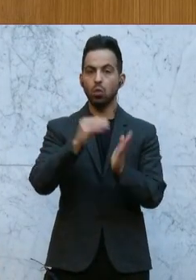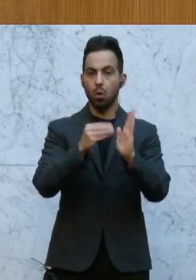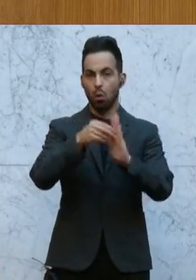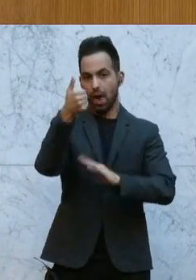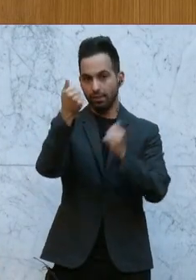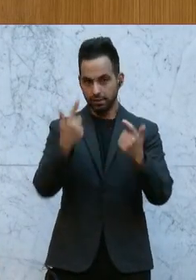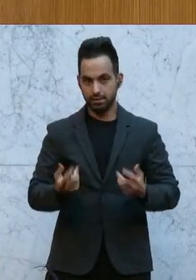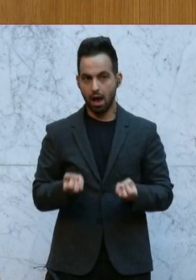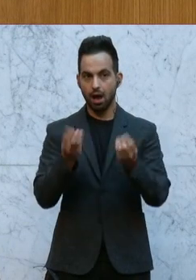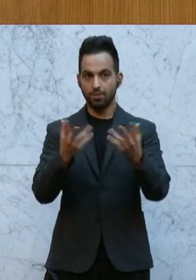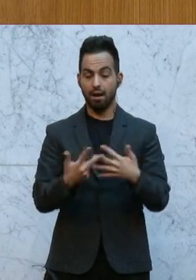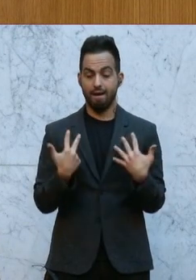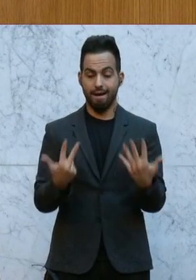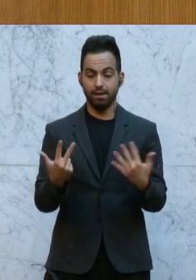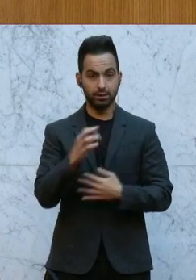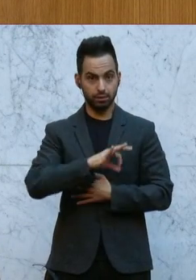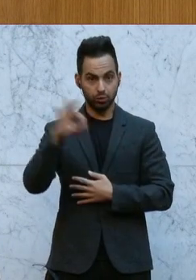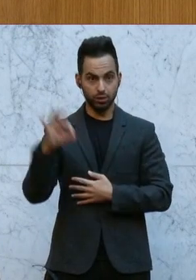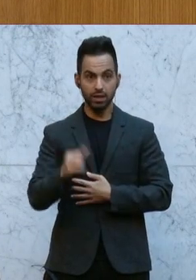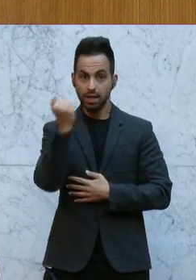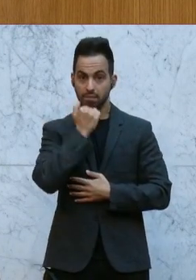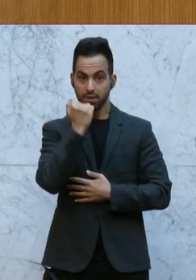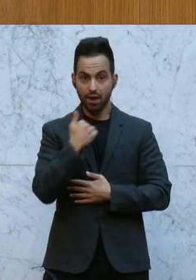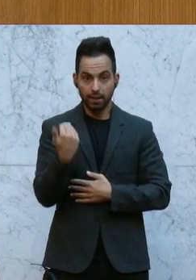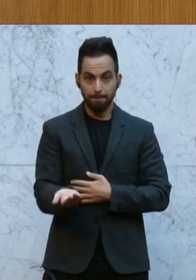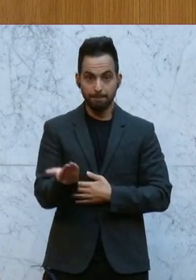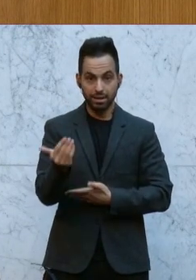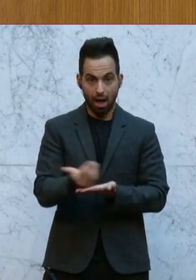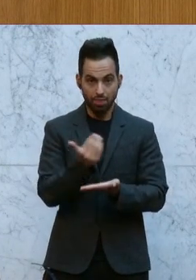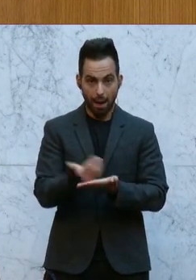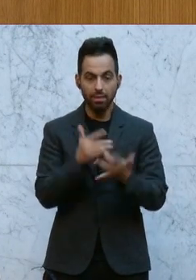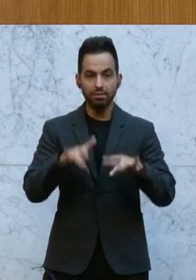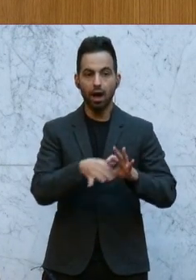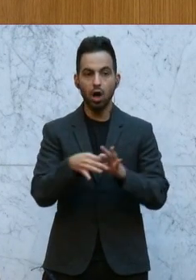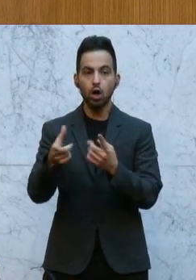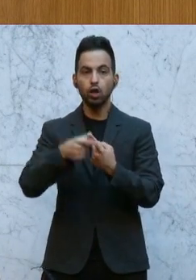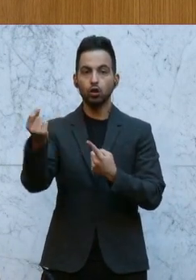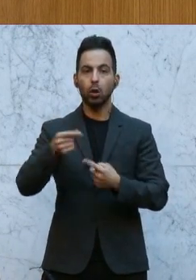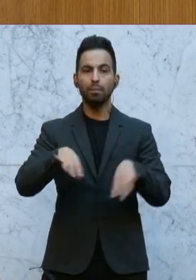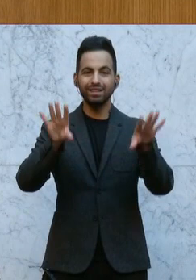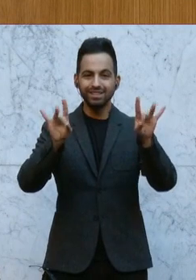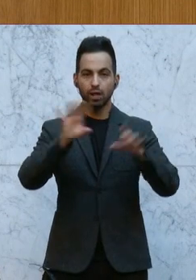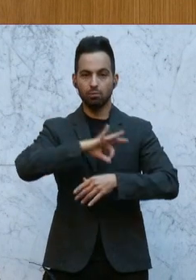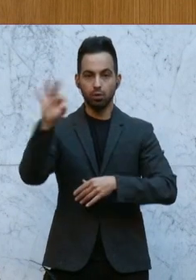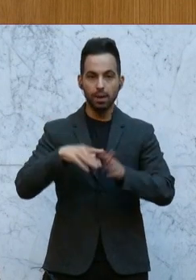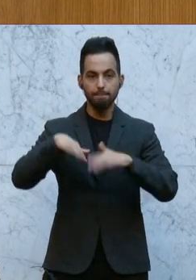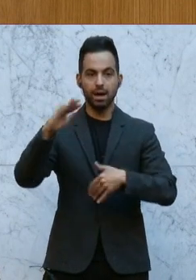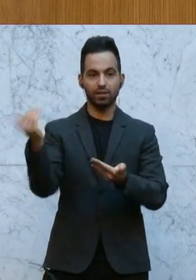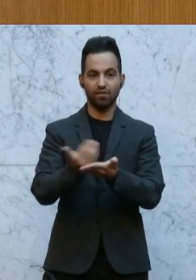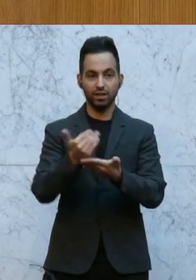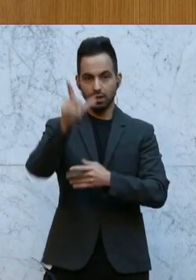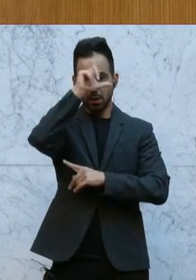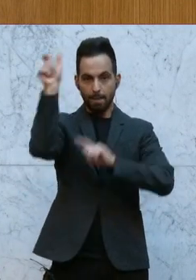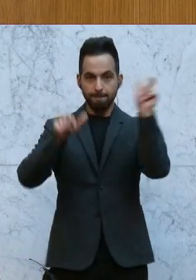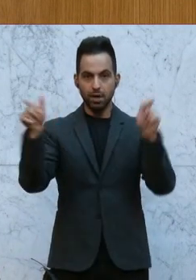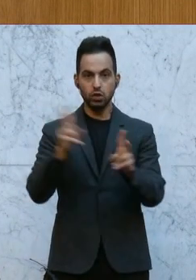dazu, 80 Prozent der privaten Mieteinnahmen fließen an die Top 10 Prozent der vermögendsten Menschen in Österreich. Also